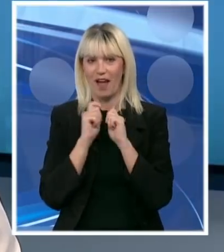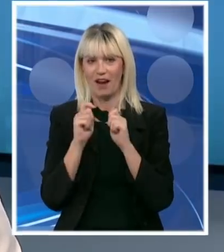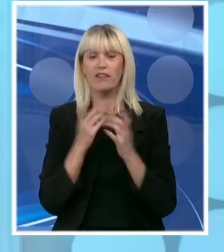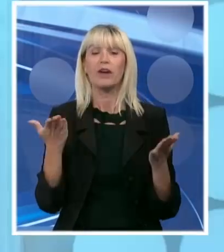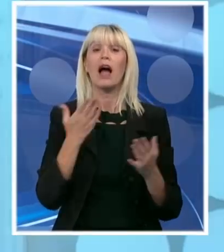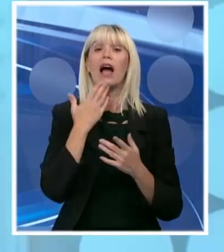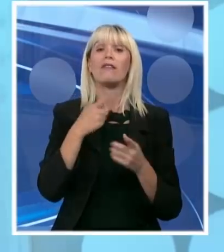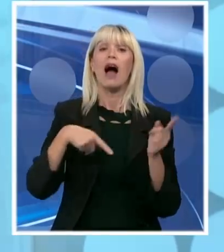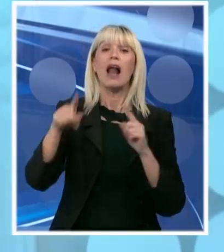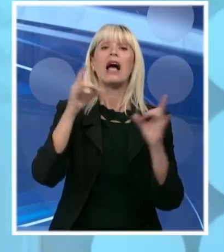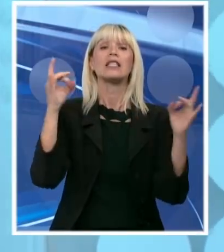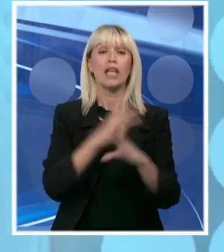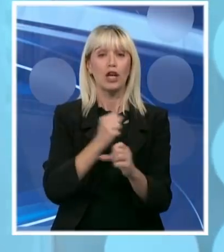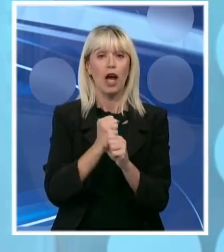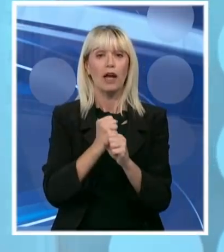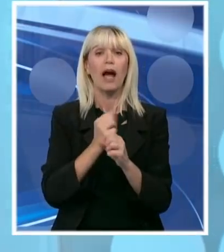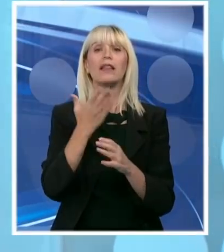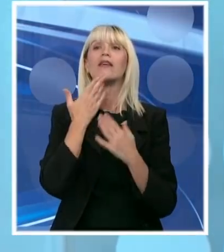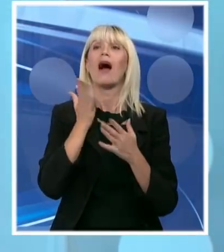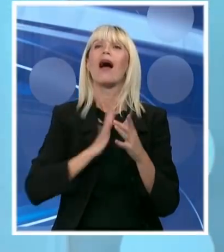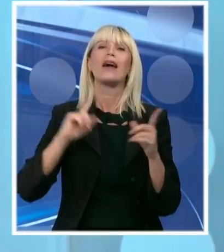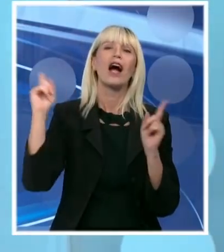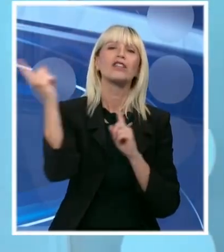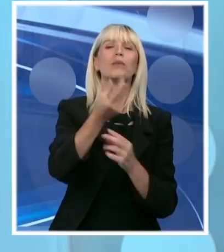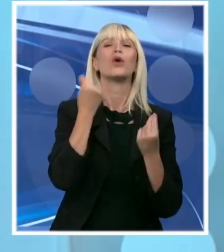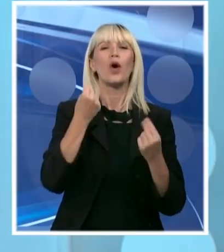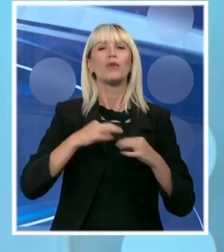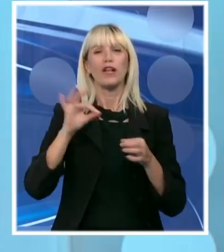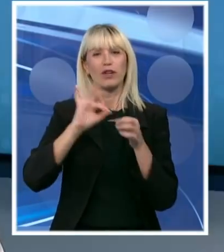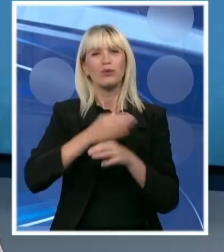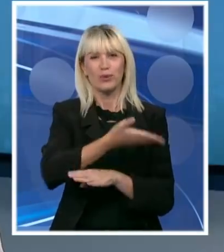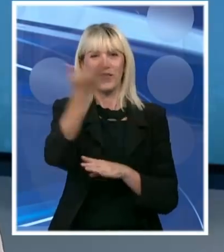srećan radi. Hvala svim građanima i želim im dobro zdravlje i da se čuje. Hvala.